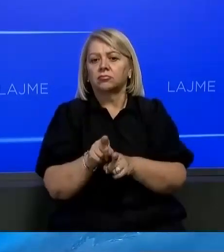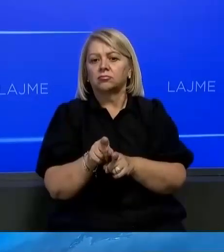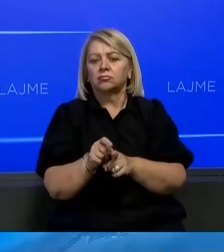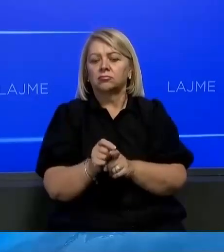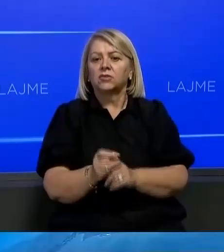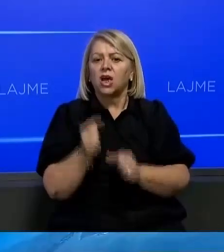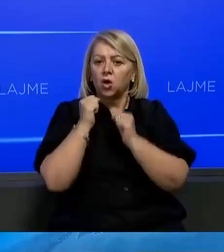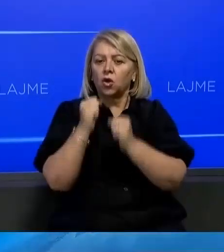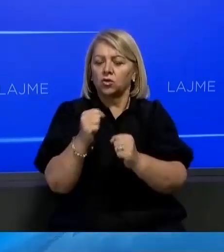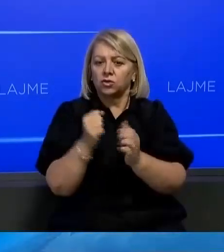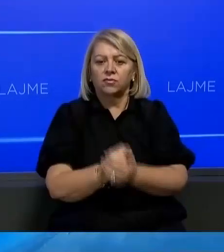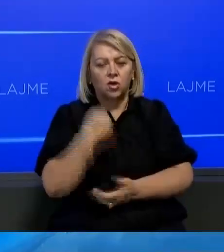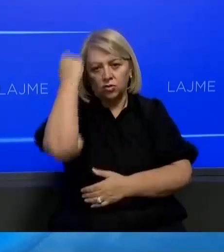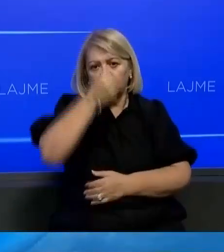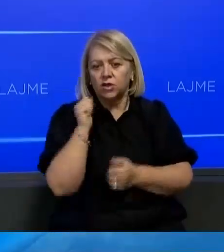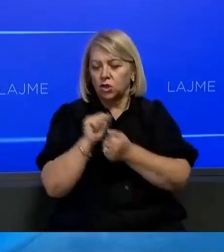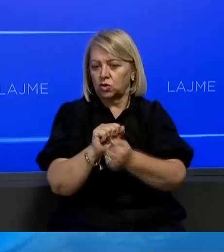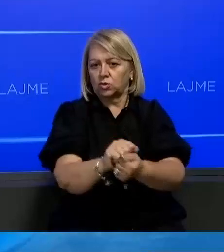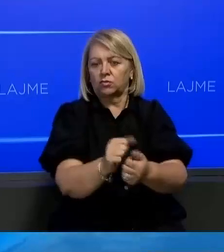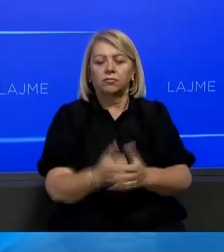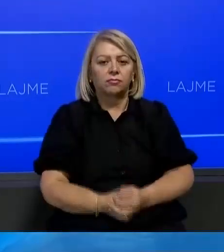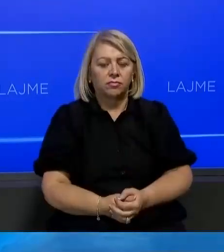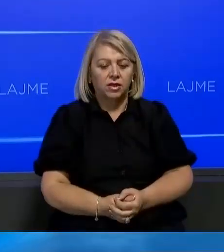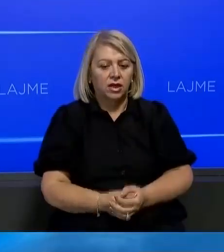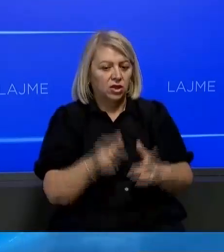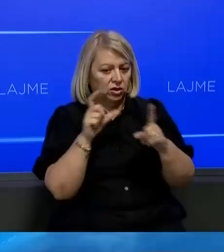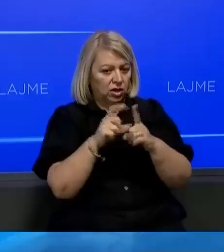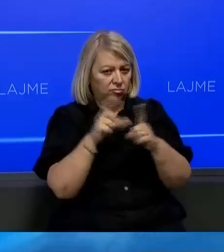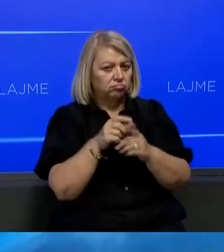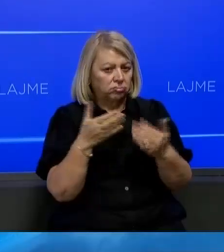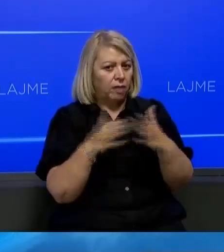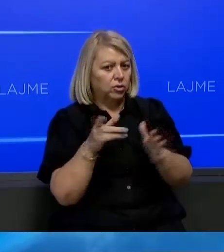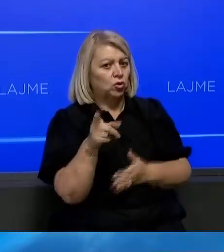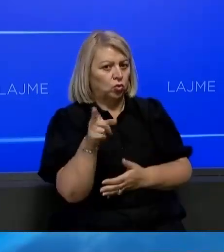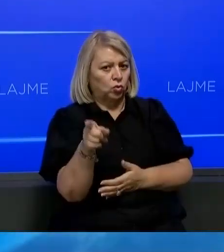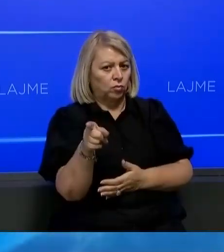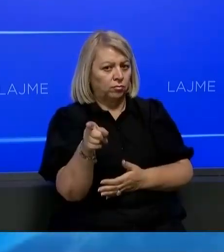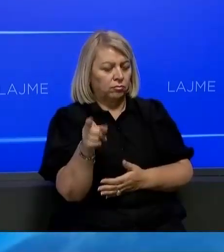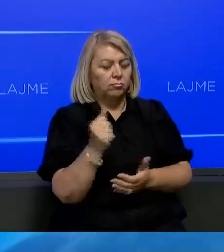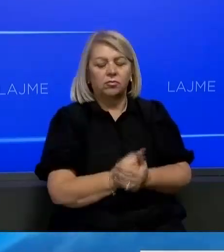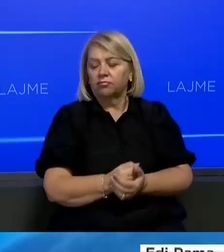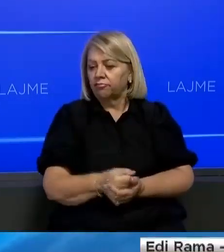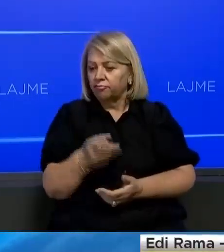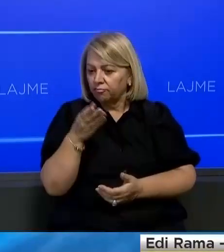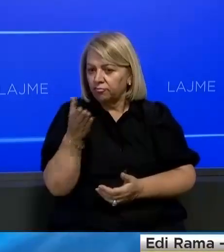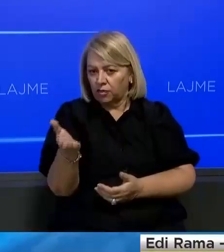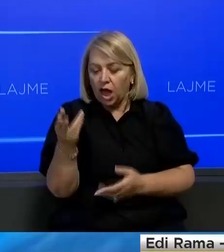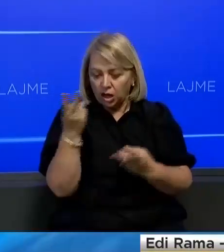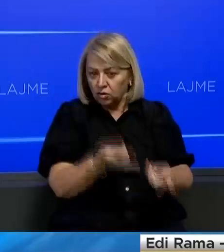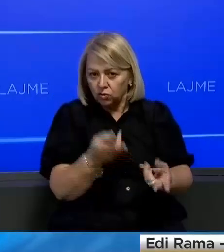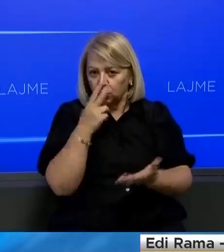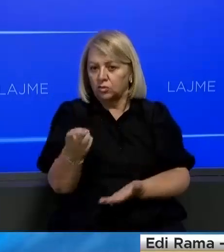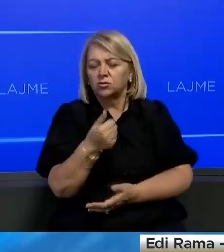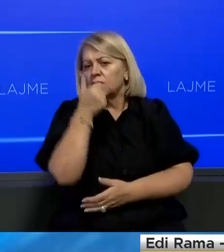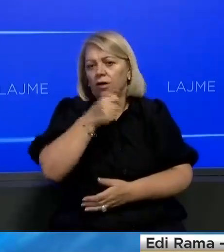shtikën Kosovës për gjatë historis. Dik Marti a keni hapu rrugun ju. Dhe po kështu hajdin i këtu dhe thoni